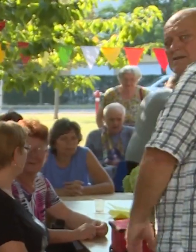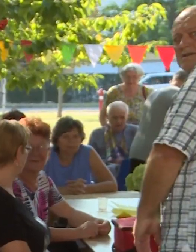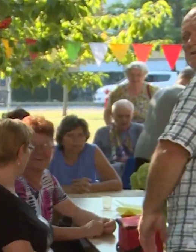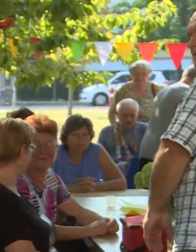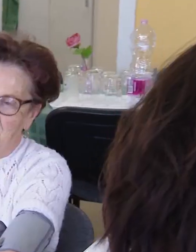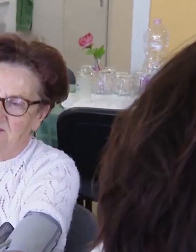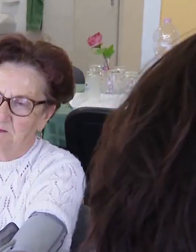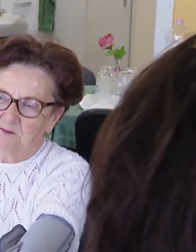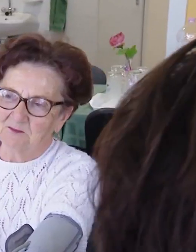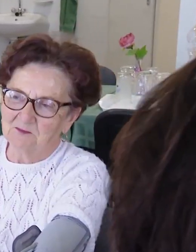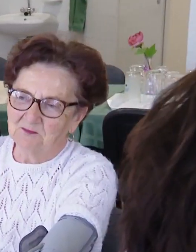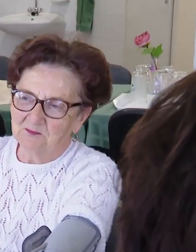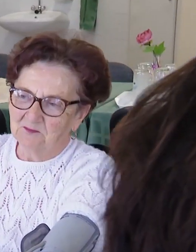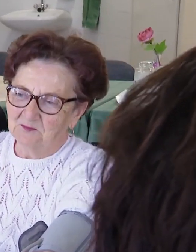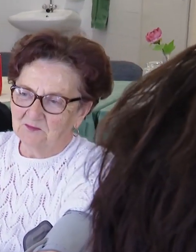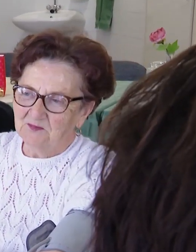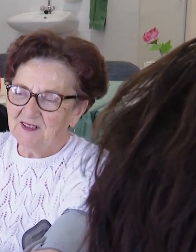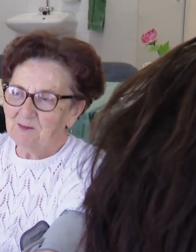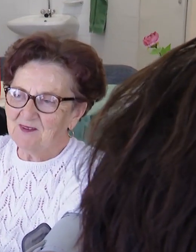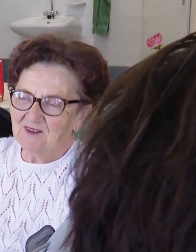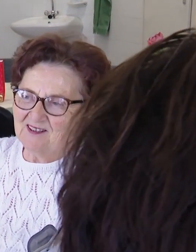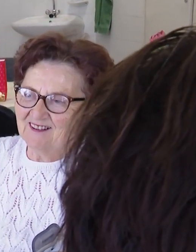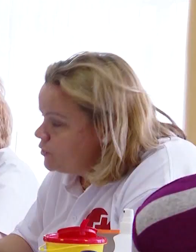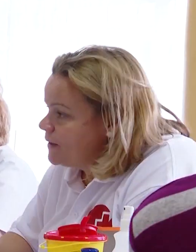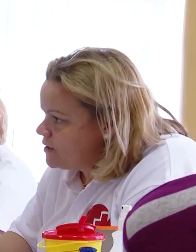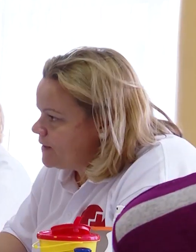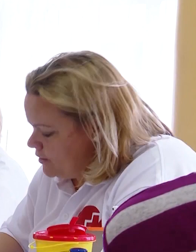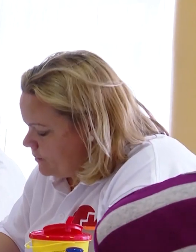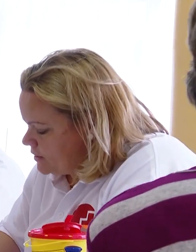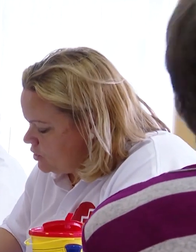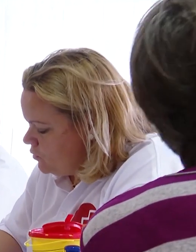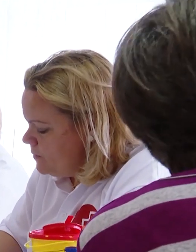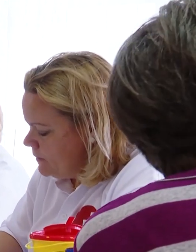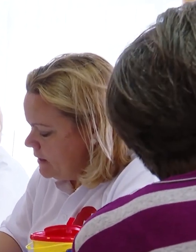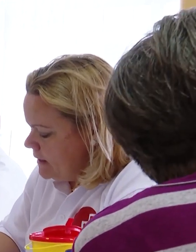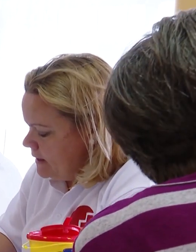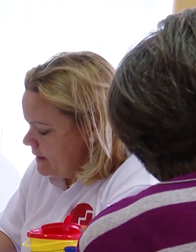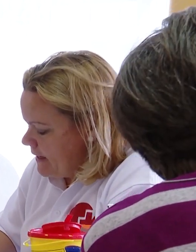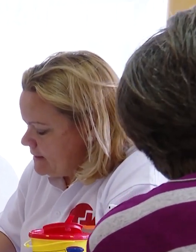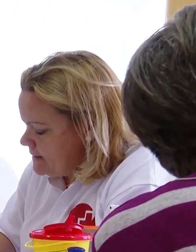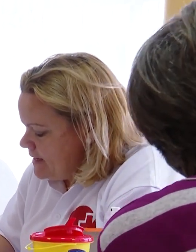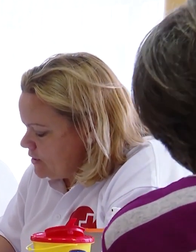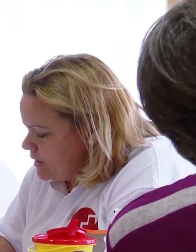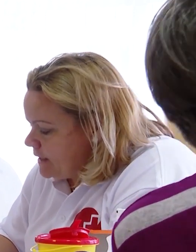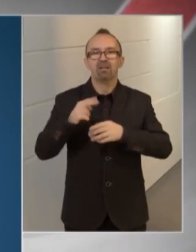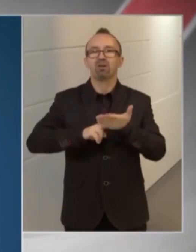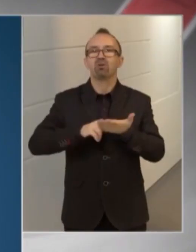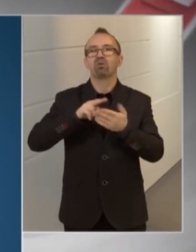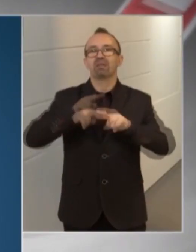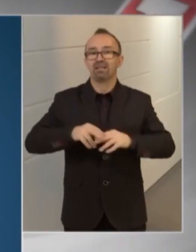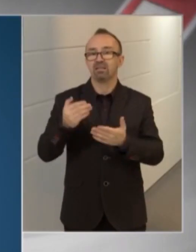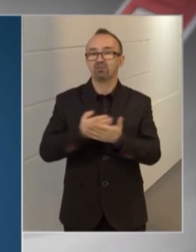78 ezer forinttal érkezik több a nyugdíjasok számlájára. Gulyás Gergely, a miniszterelnökséget vezető miniszter, az